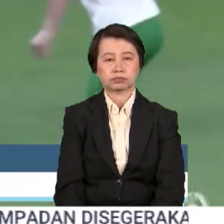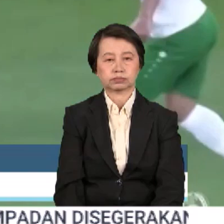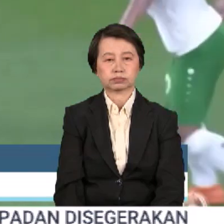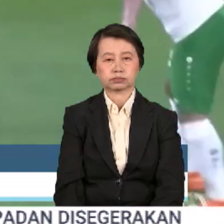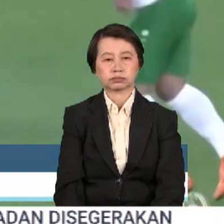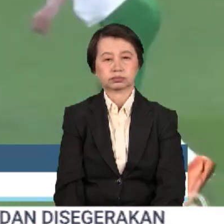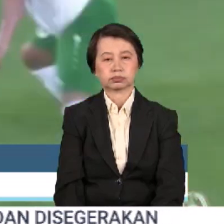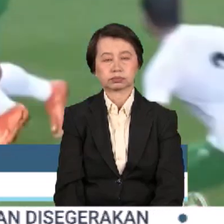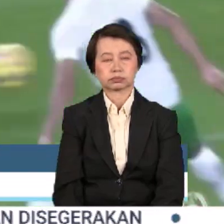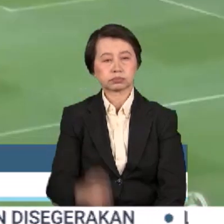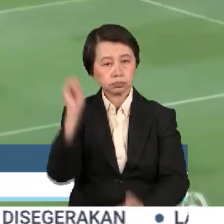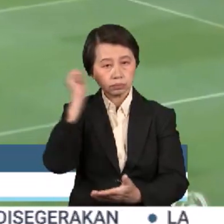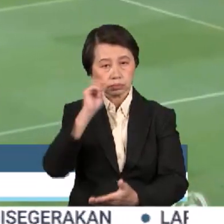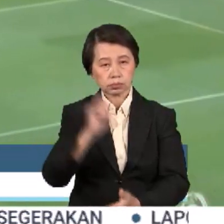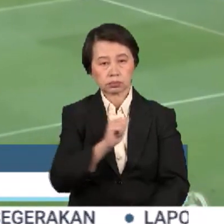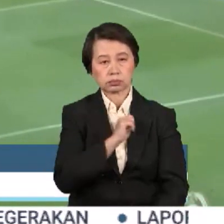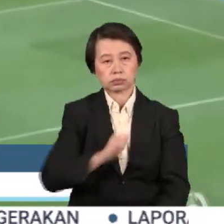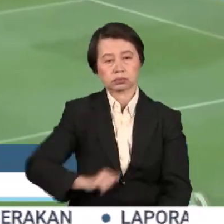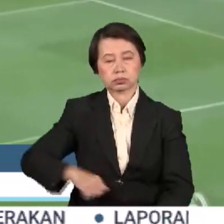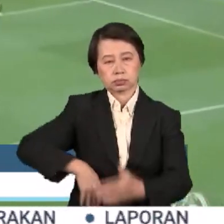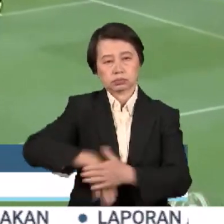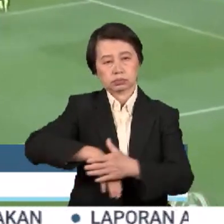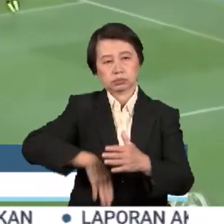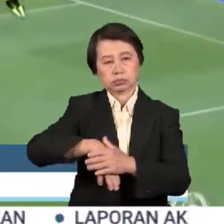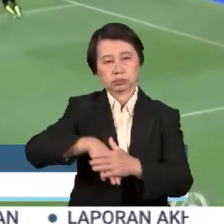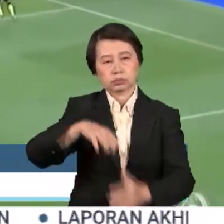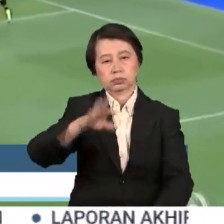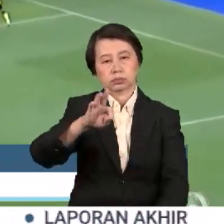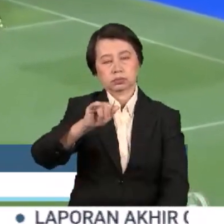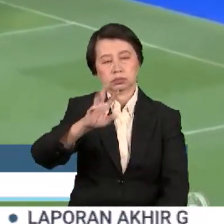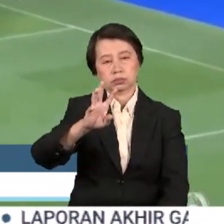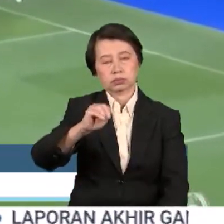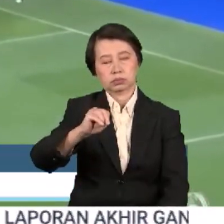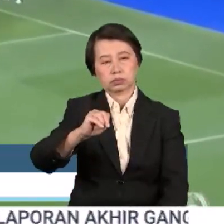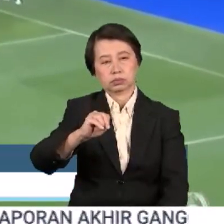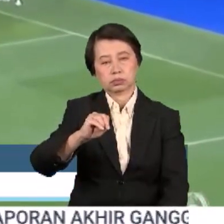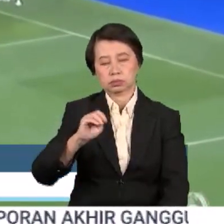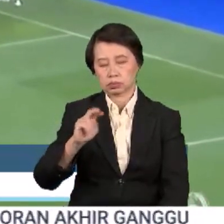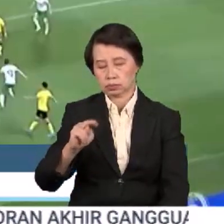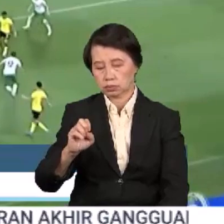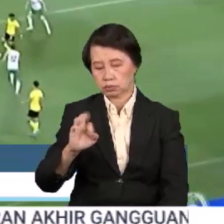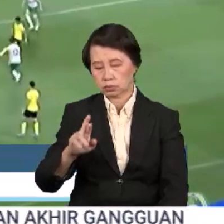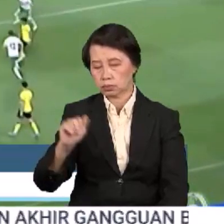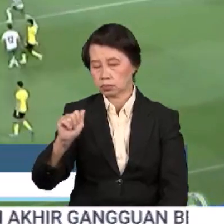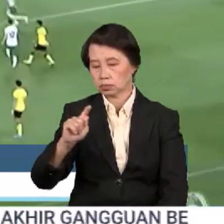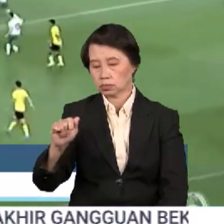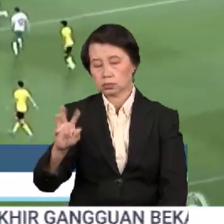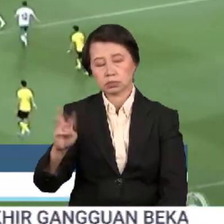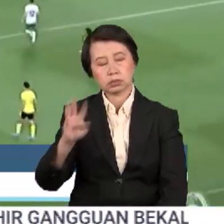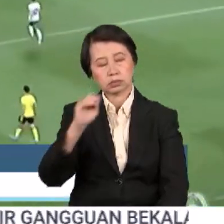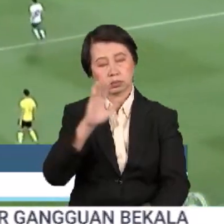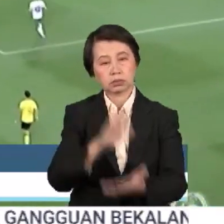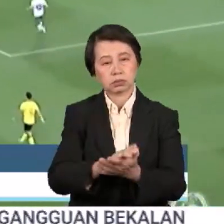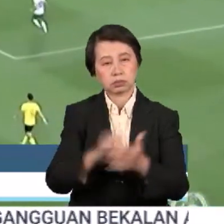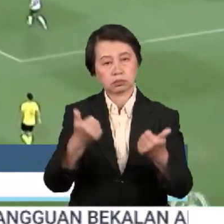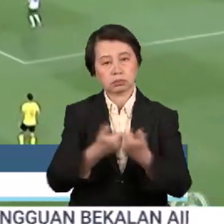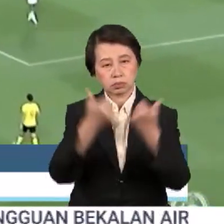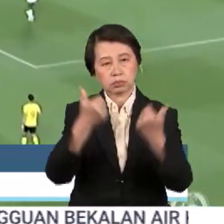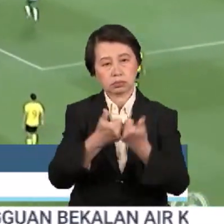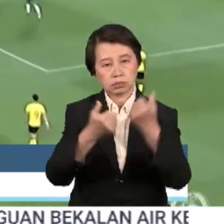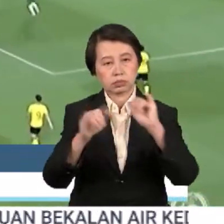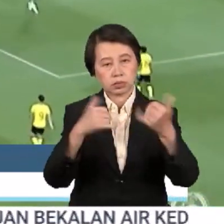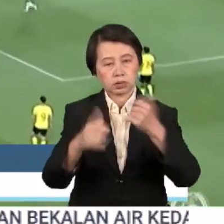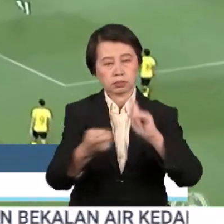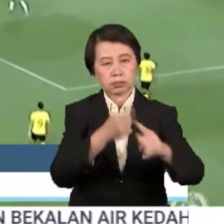Sedusa Agong Persatuan Bola Sepak Malaysia FAM Nur Azman Rahman percaya pelawanan persahabatan